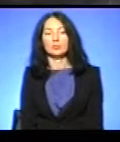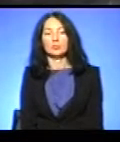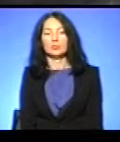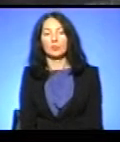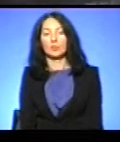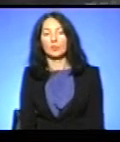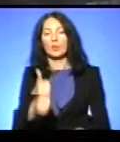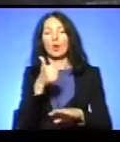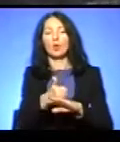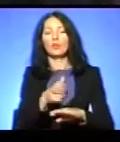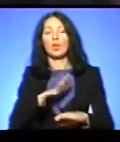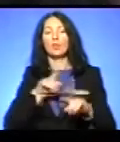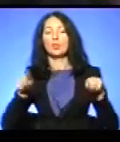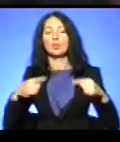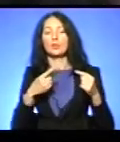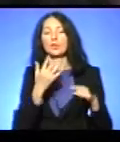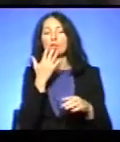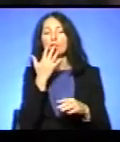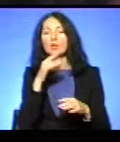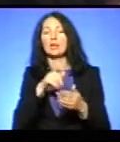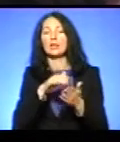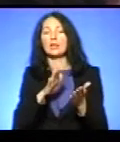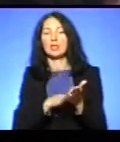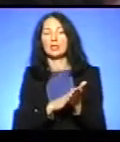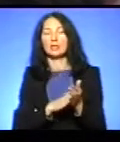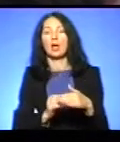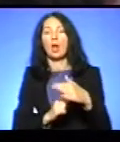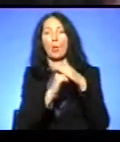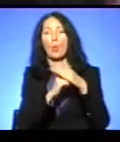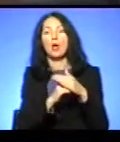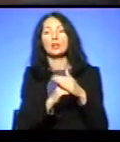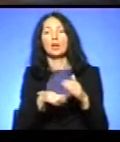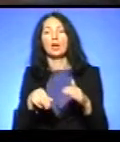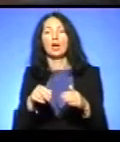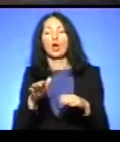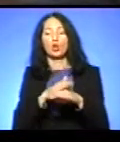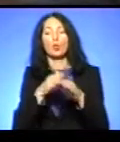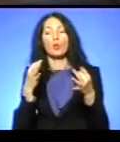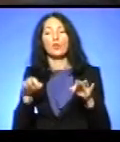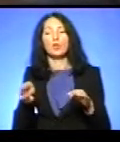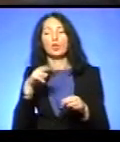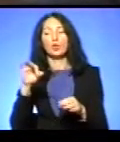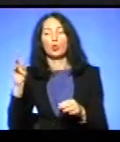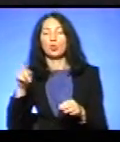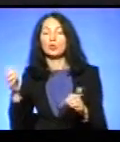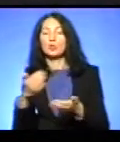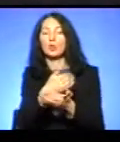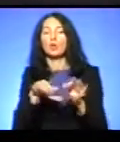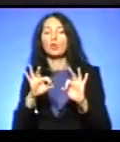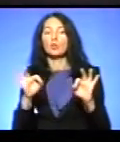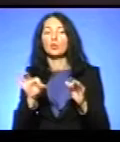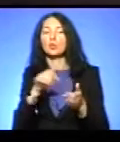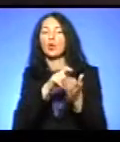Головне було створити національний реєстр, базу даних добровільних донорів. Тут збирають усю інформацію про